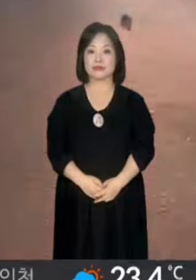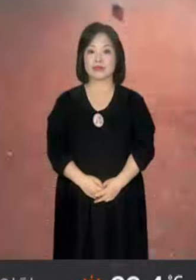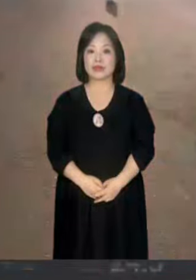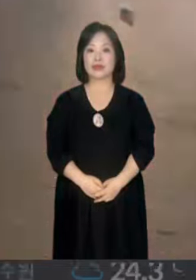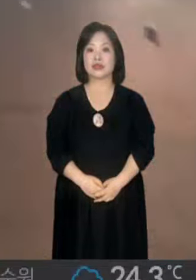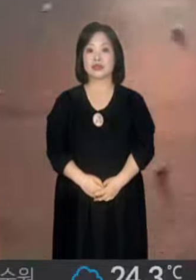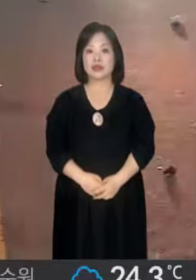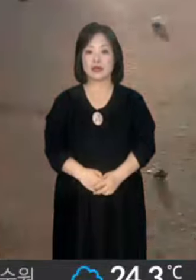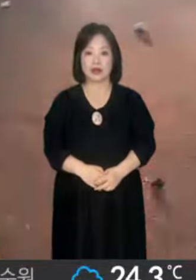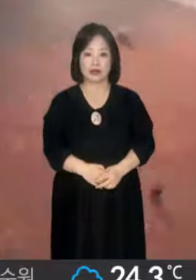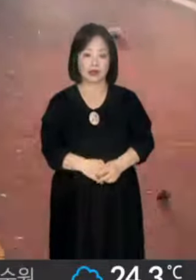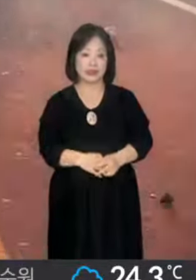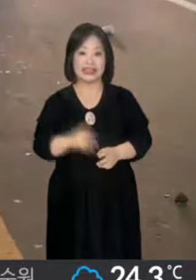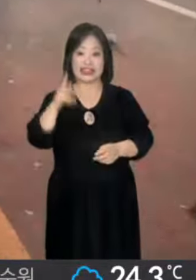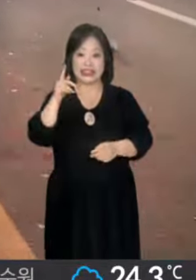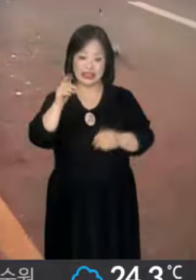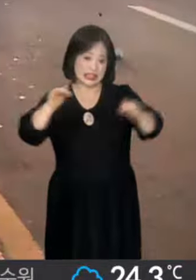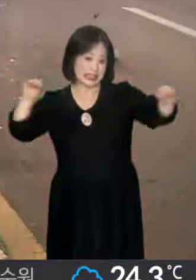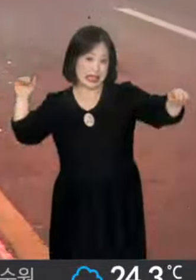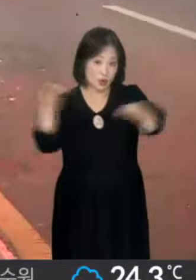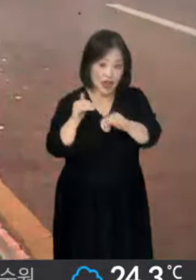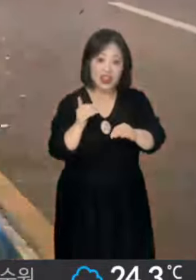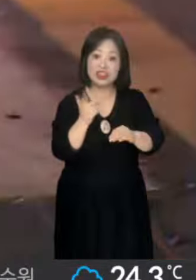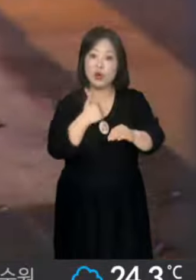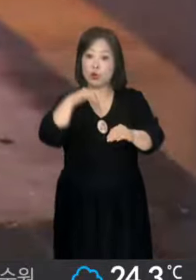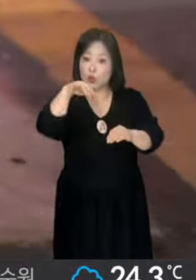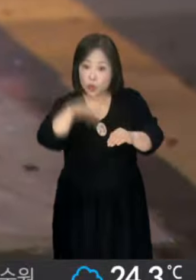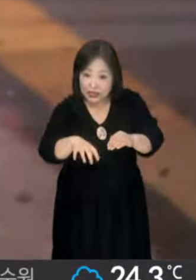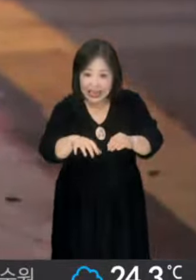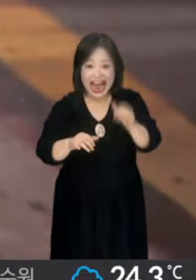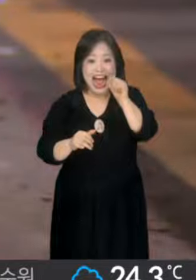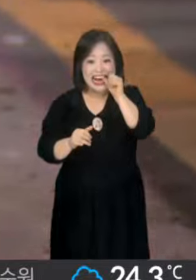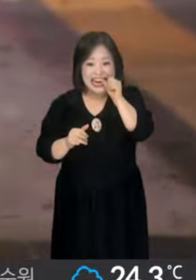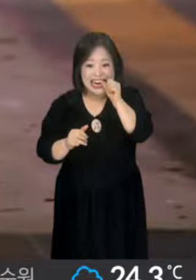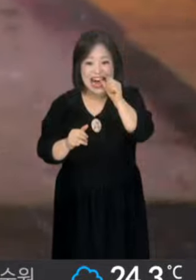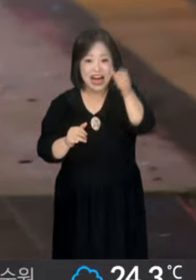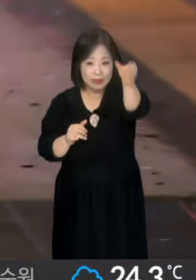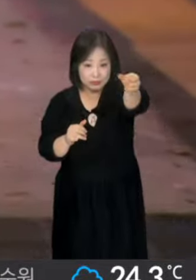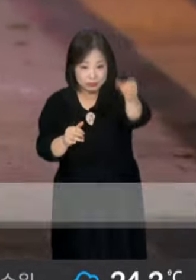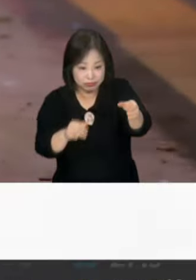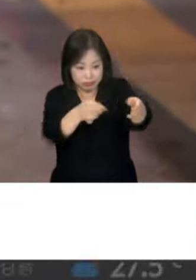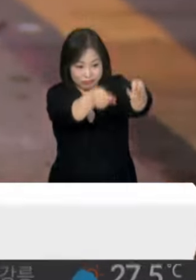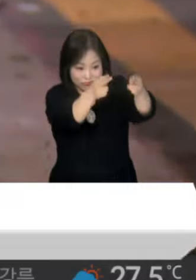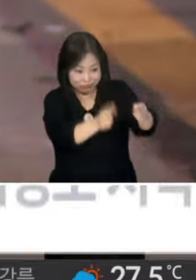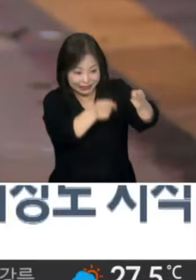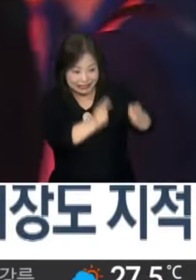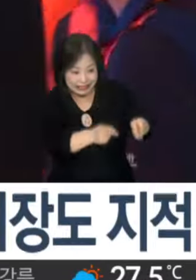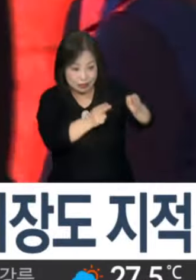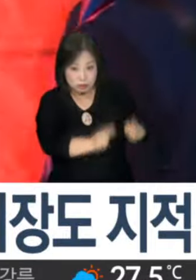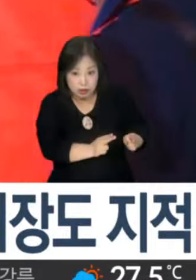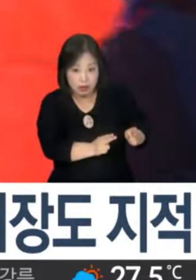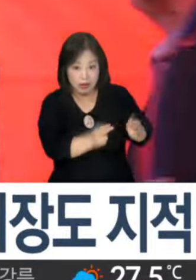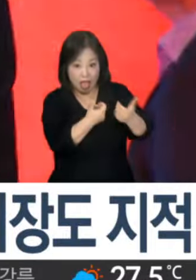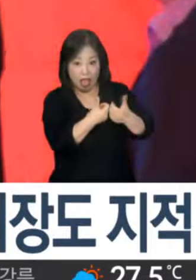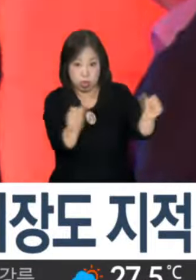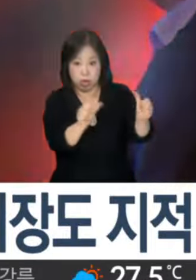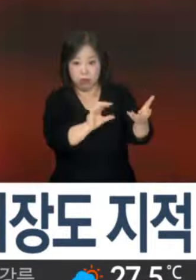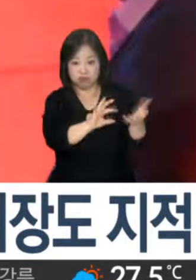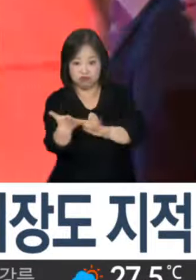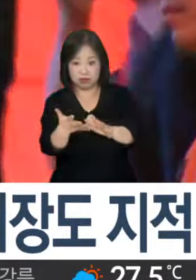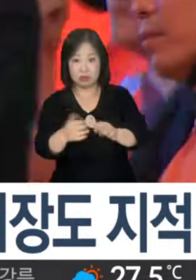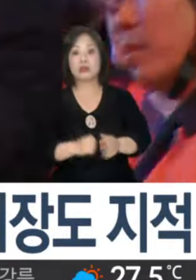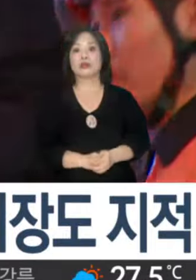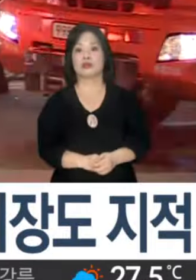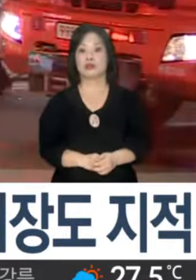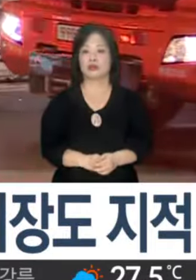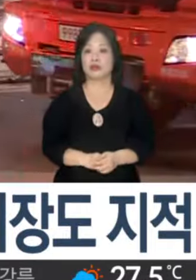사고가 난 자리에 남은 건 끊어지고 휘어버린 가드레일뿐입니다. 이번 사고로 직원 2명을 떠나보낸 오세훈